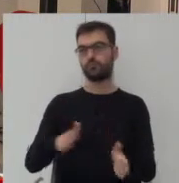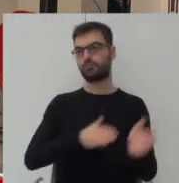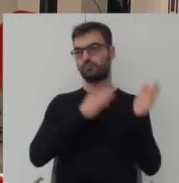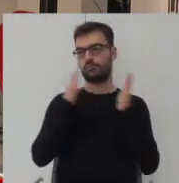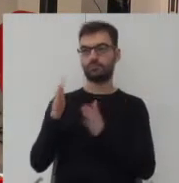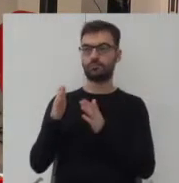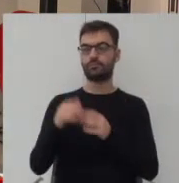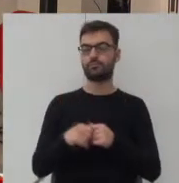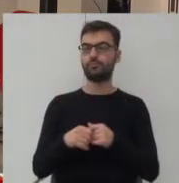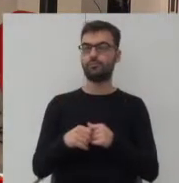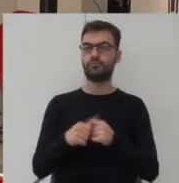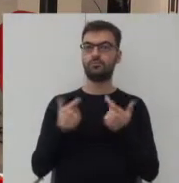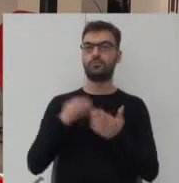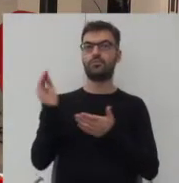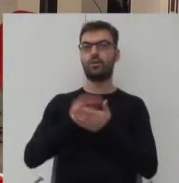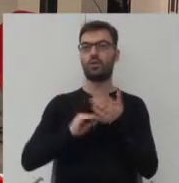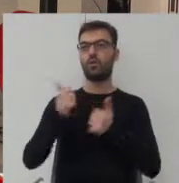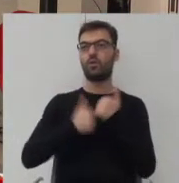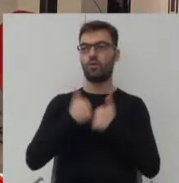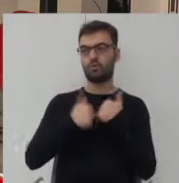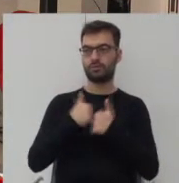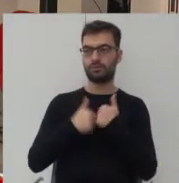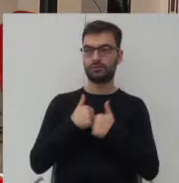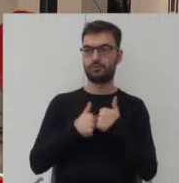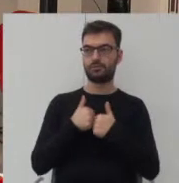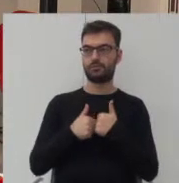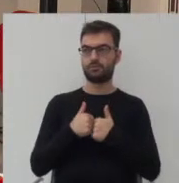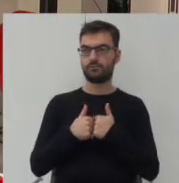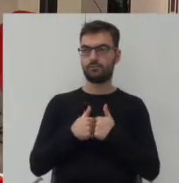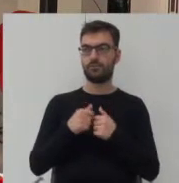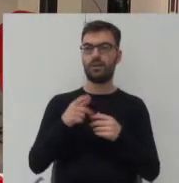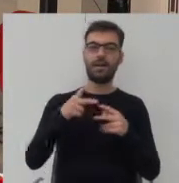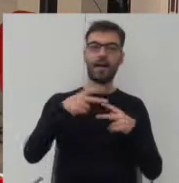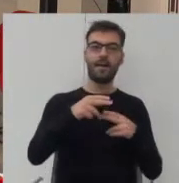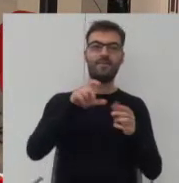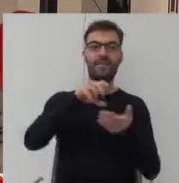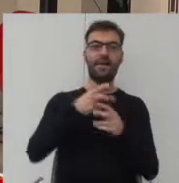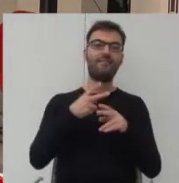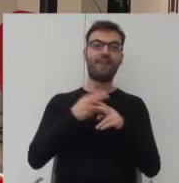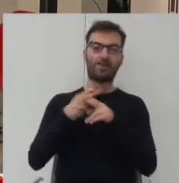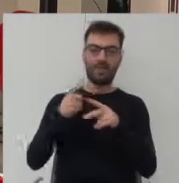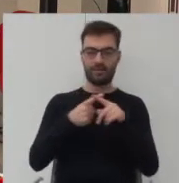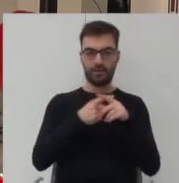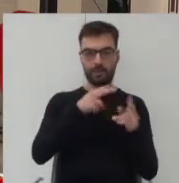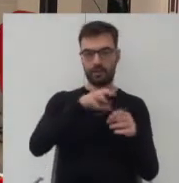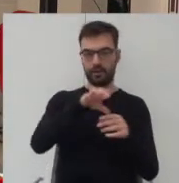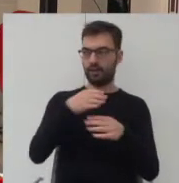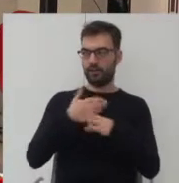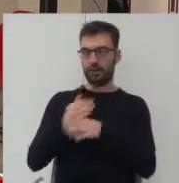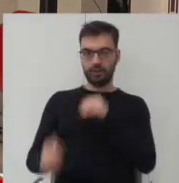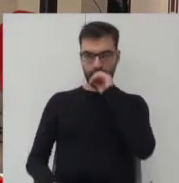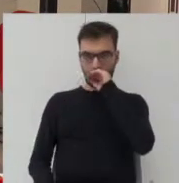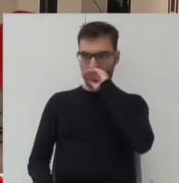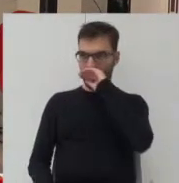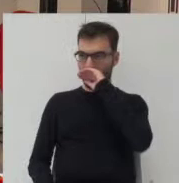potem są rozprasowane konkursy już na te jakby kwartały mniejsze i w tym przypadku, jeżeli